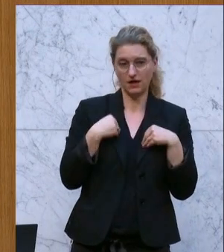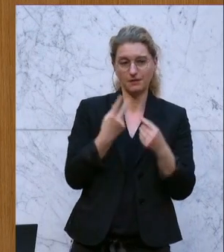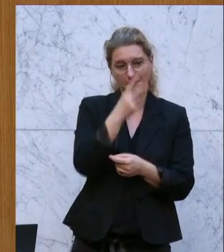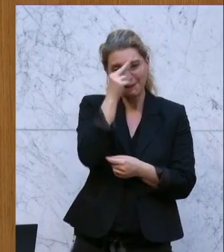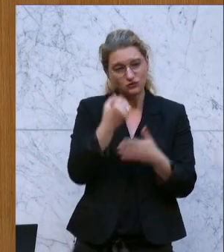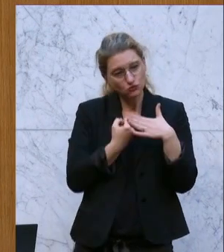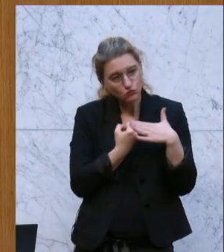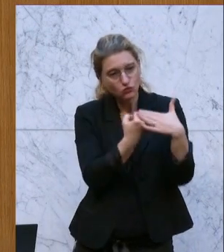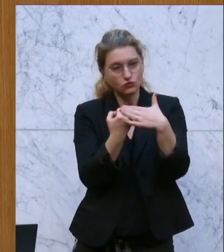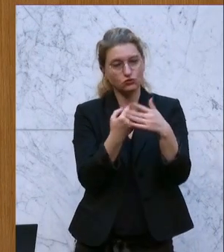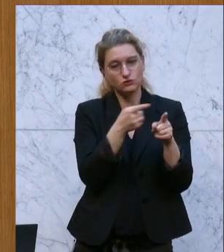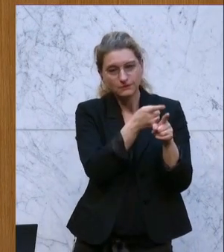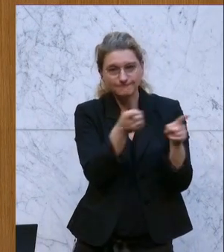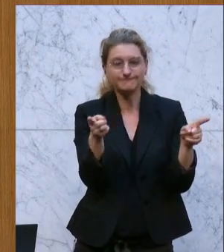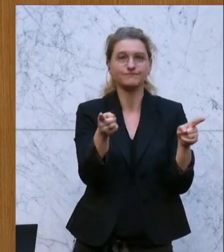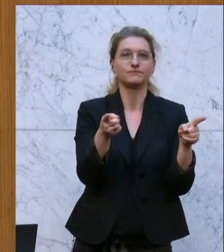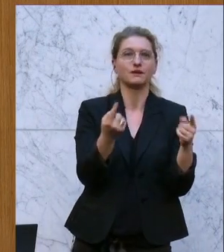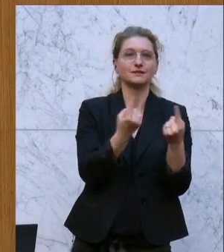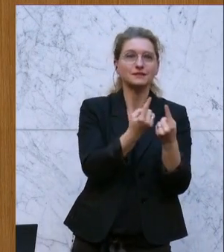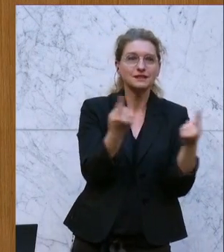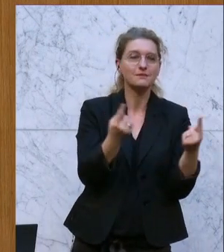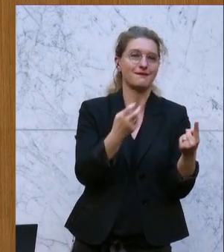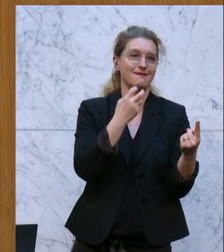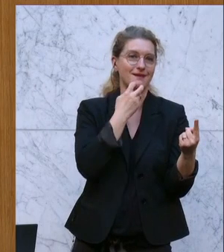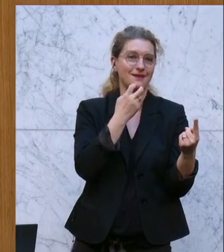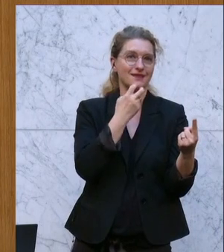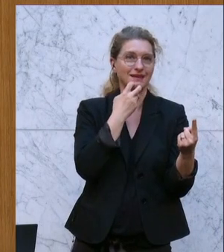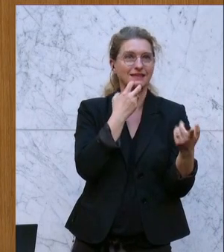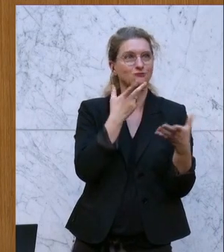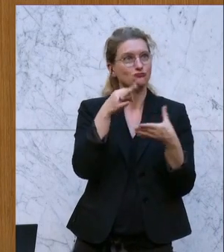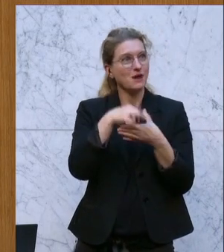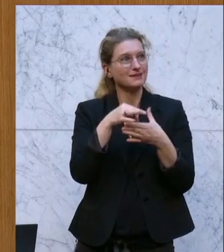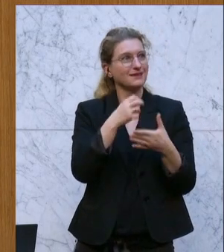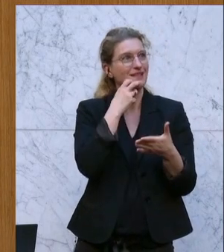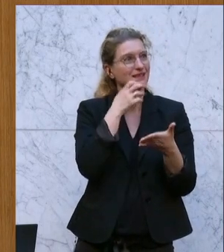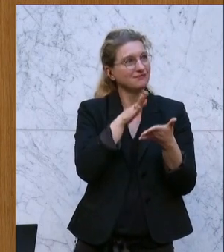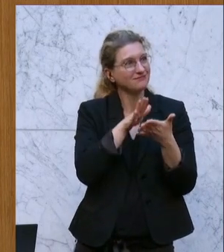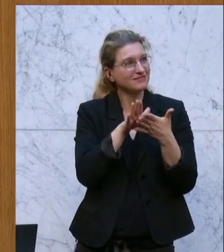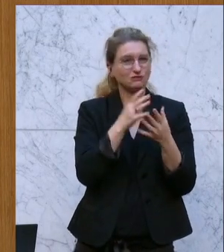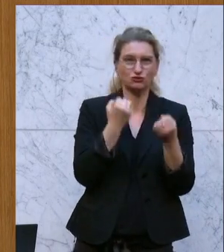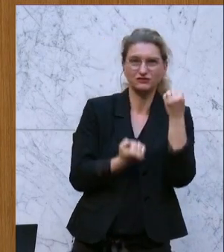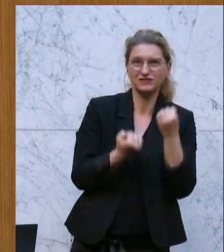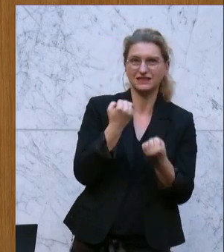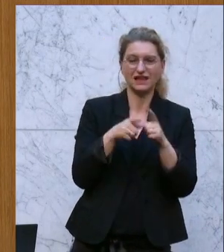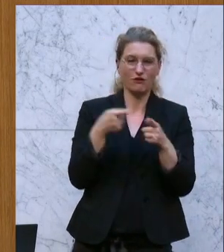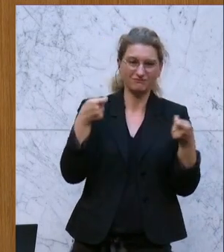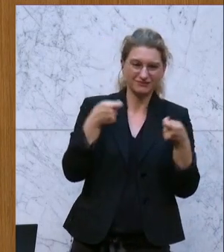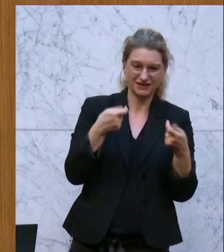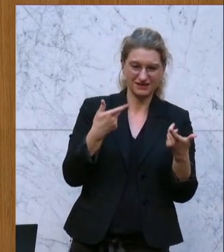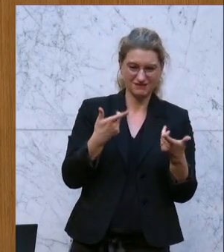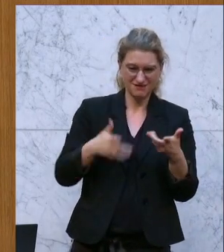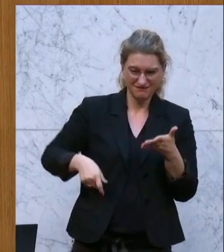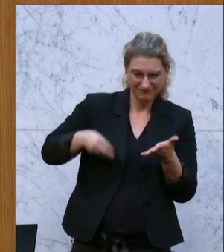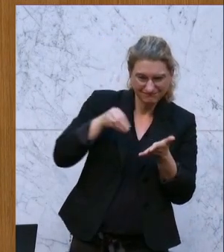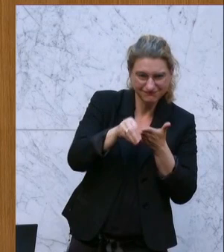unterstützen, die sich bei der Energieaufbringung schwer tun, die sich bei der Finanzierung ihres